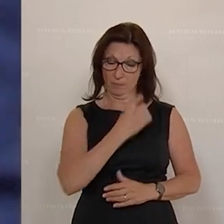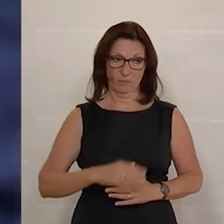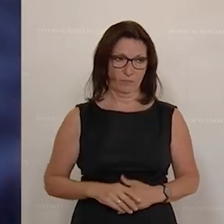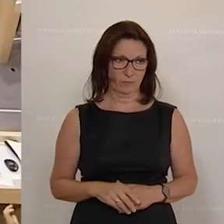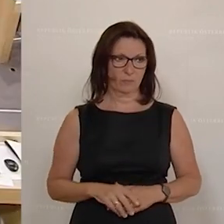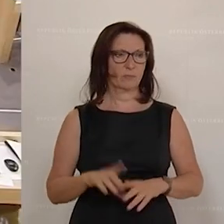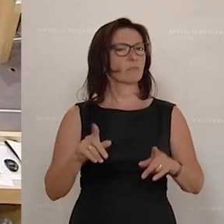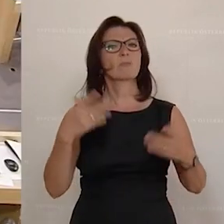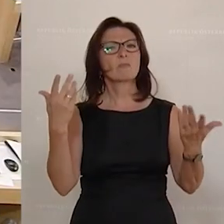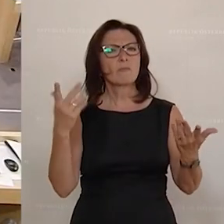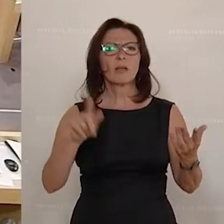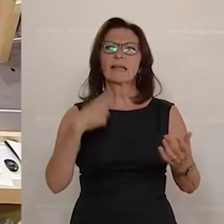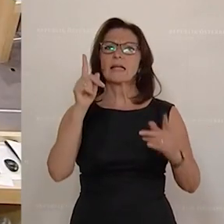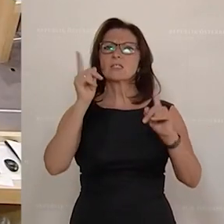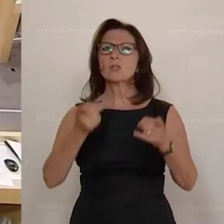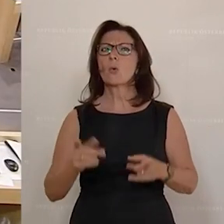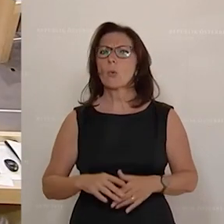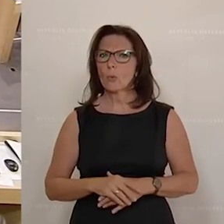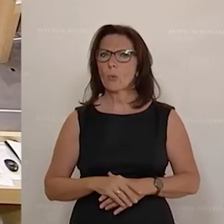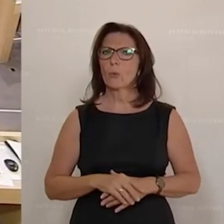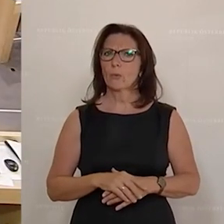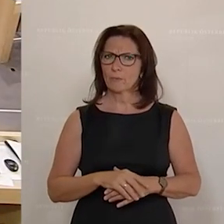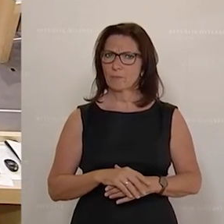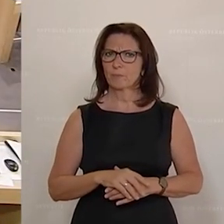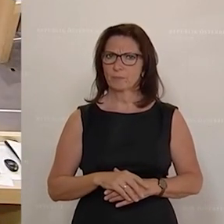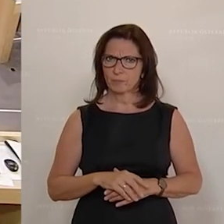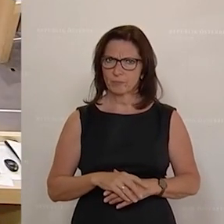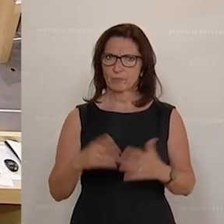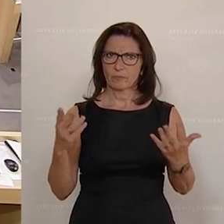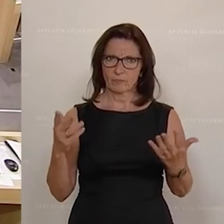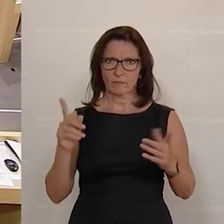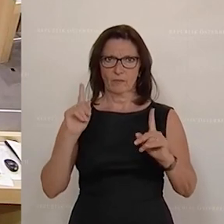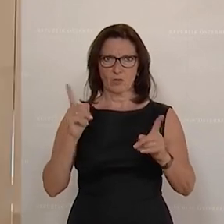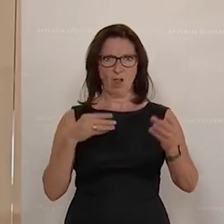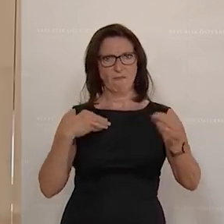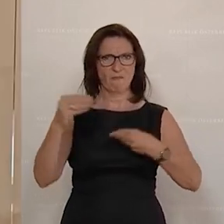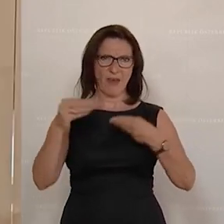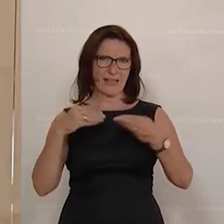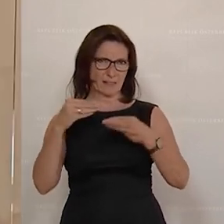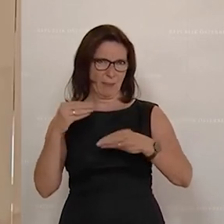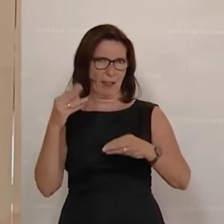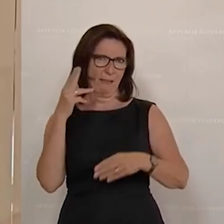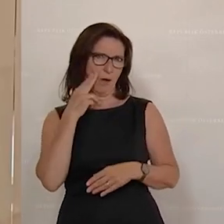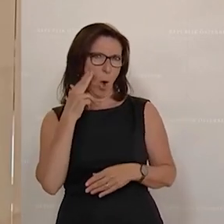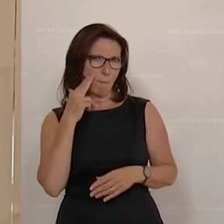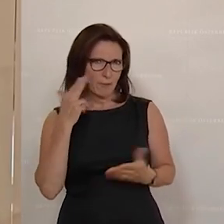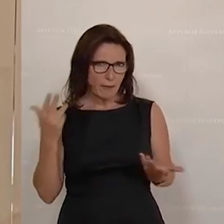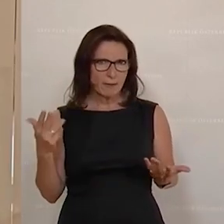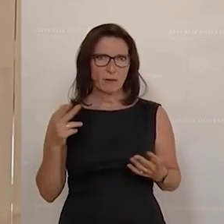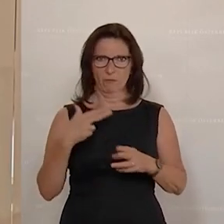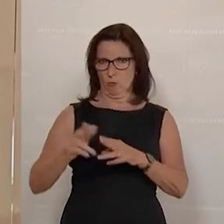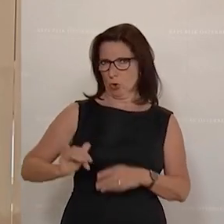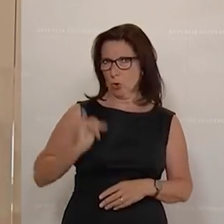Dann soll ja die Flexible Company kommen. Also eine neue Gesellschaftsform speziell für